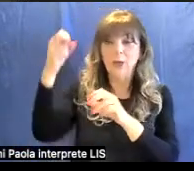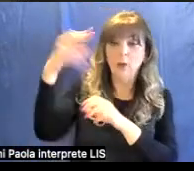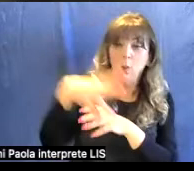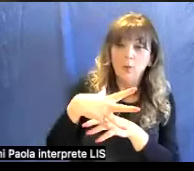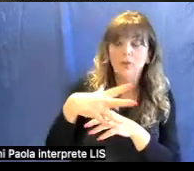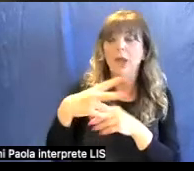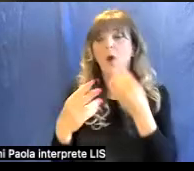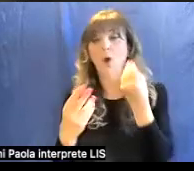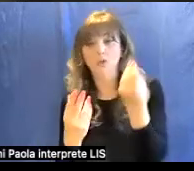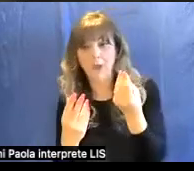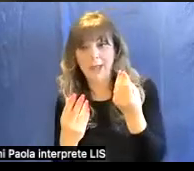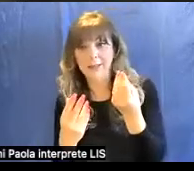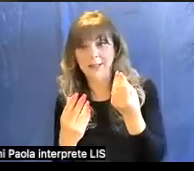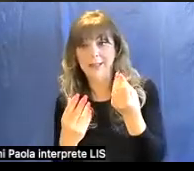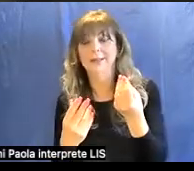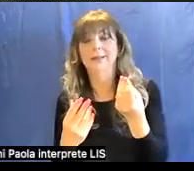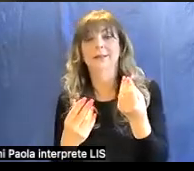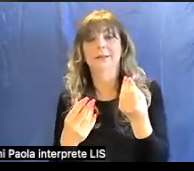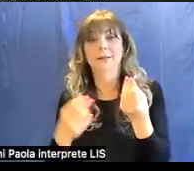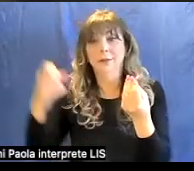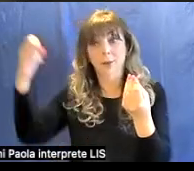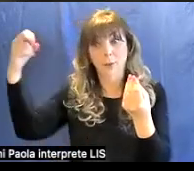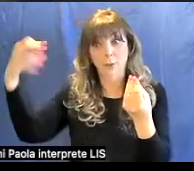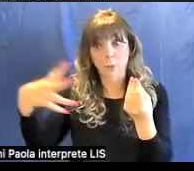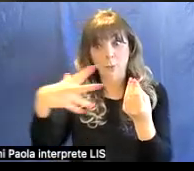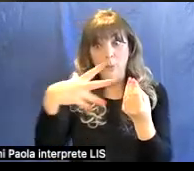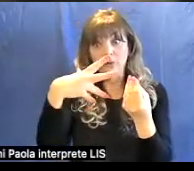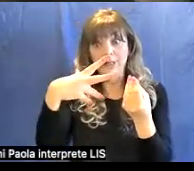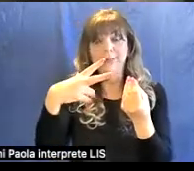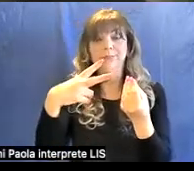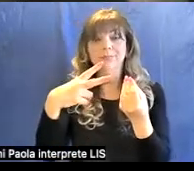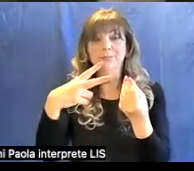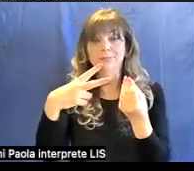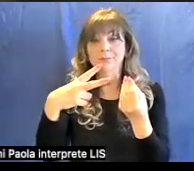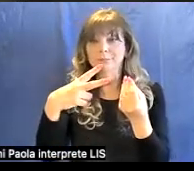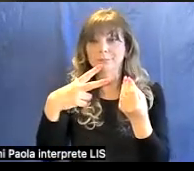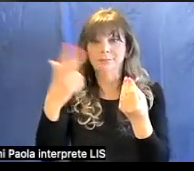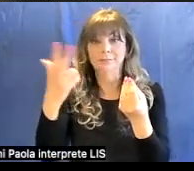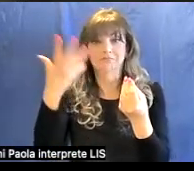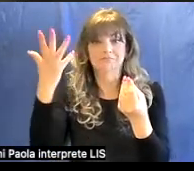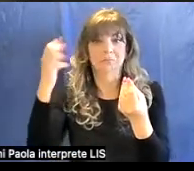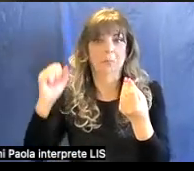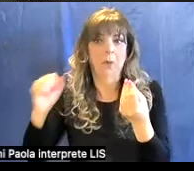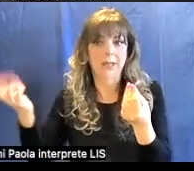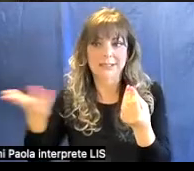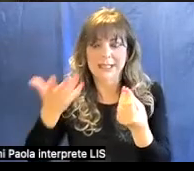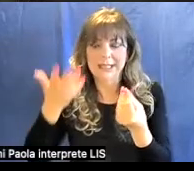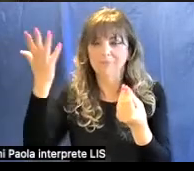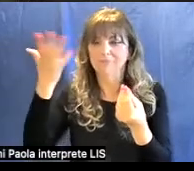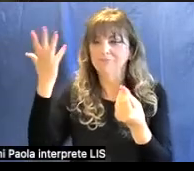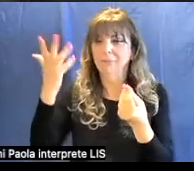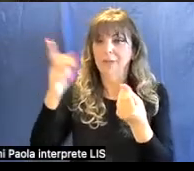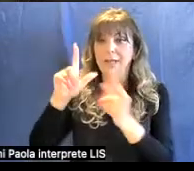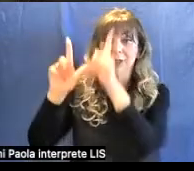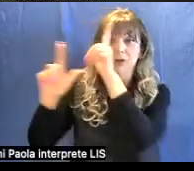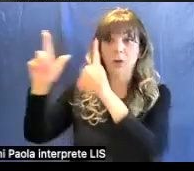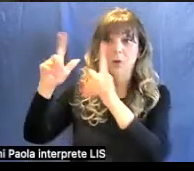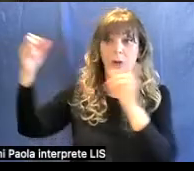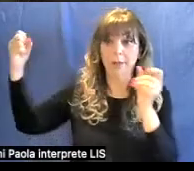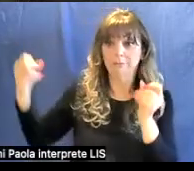oggetto. La sorgente del fascio luminoso, nel nostro caso potrebbe essere per esempio il sole,